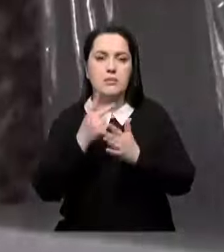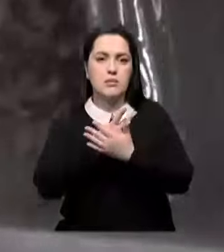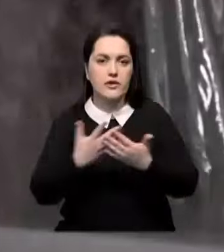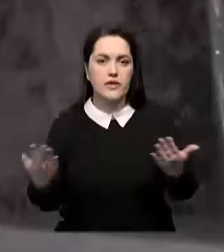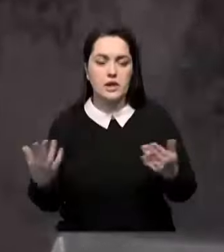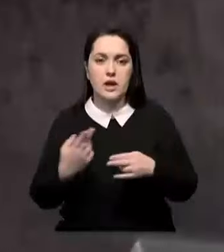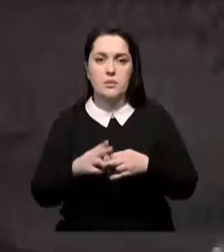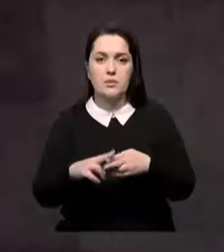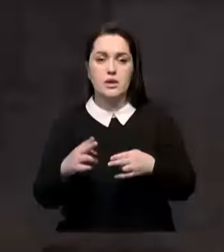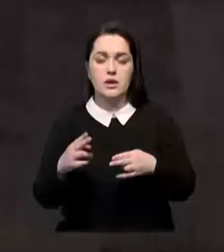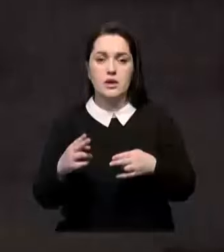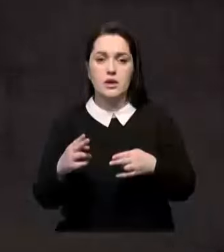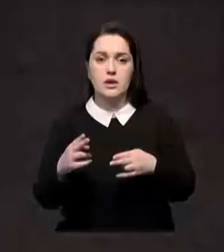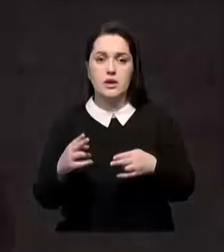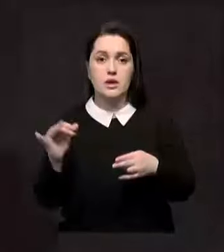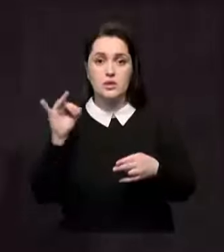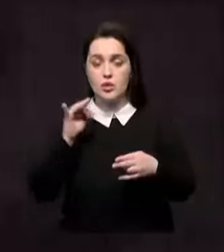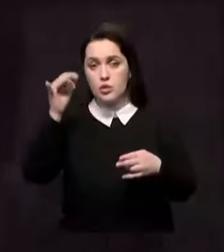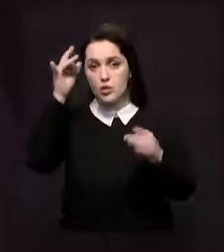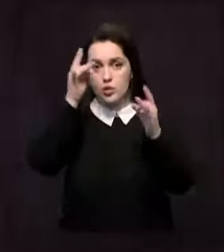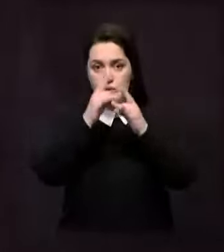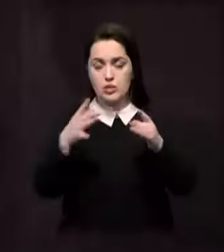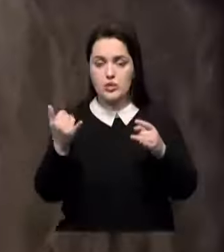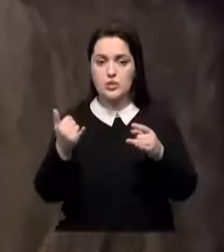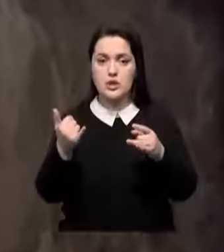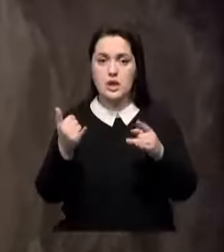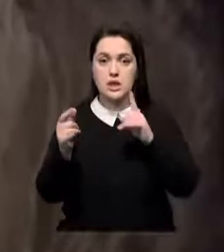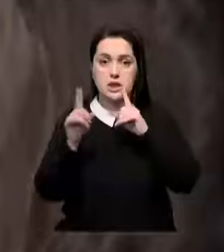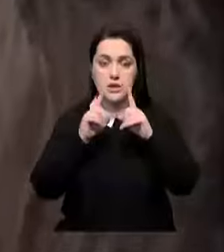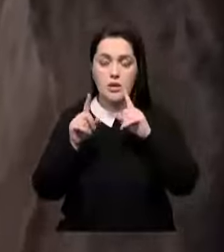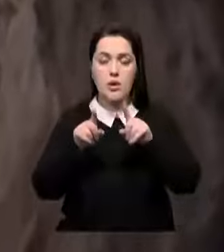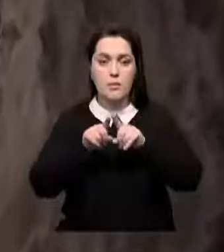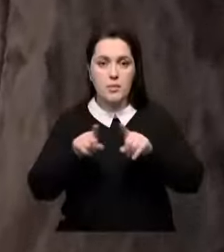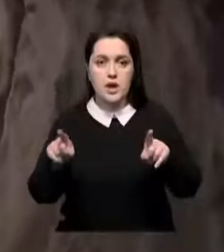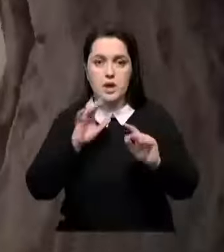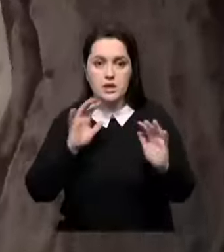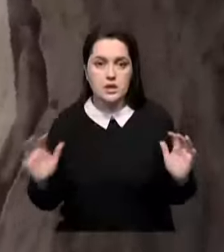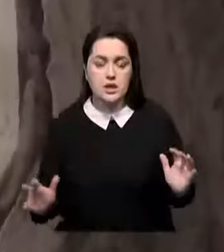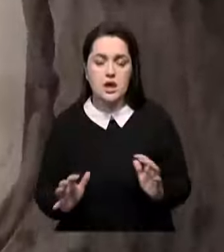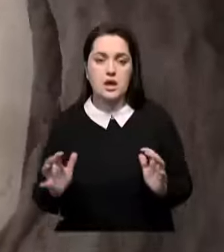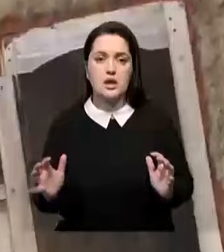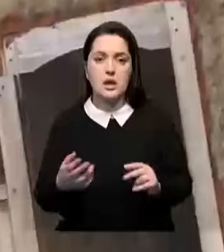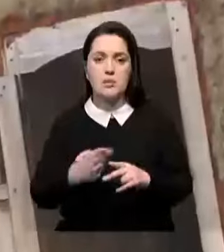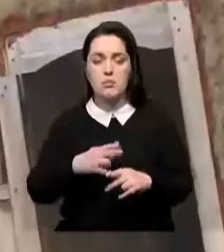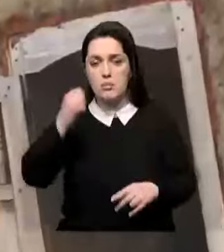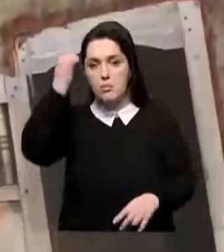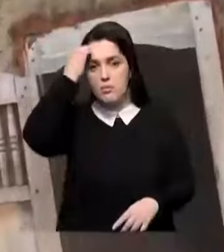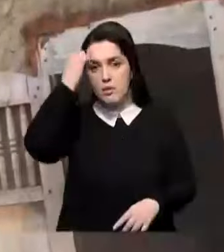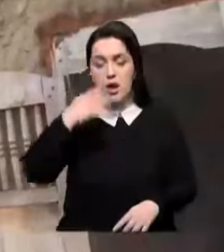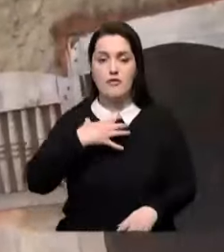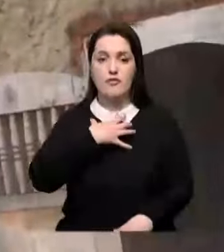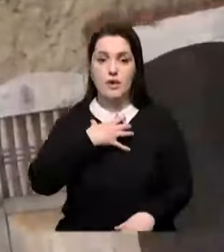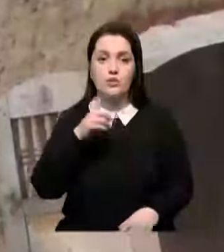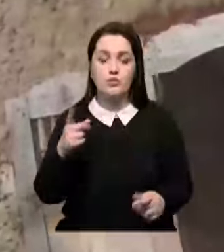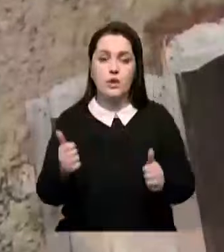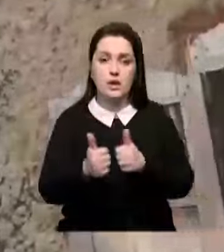сейчас в районах сотрудники историко-культурного заповедника проводят семинары, популяризируя сохранность и аутентичность памятников. Важно и то,